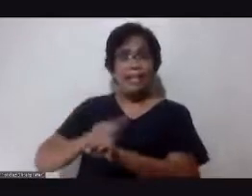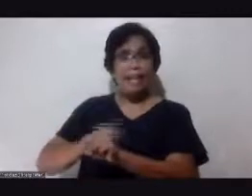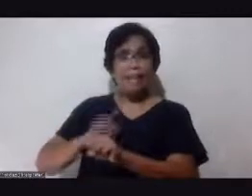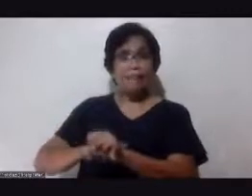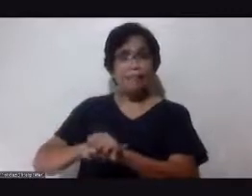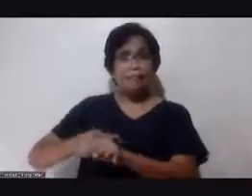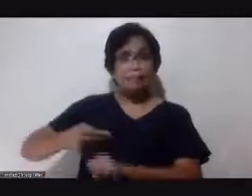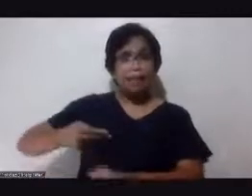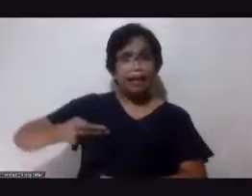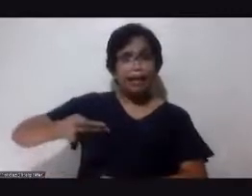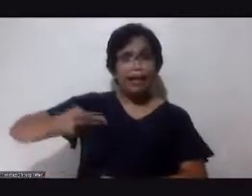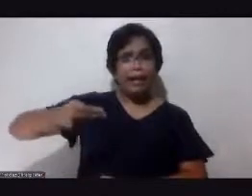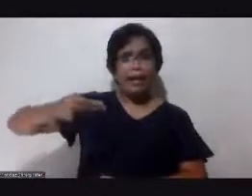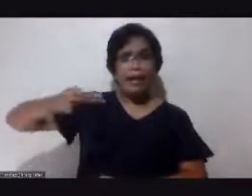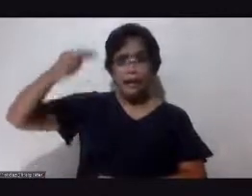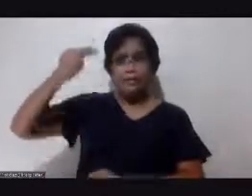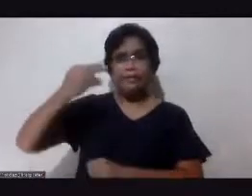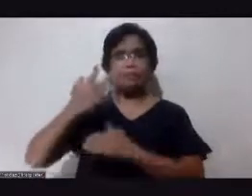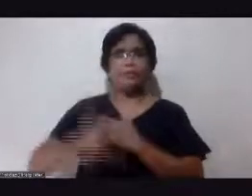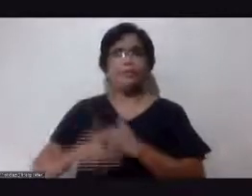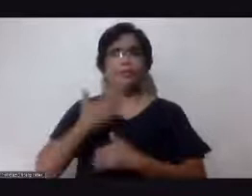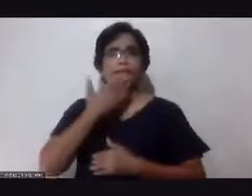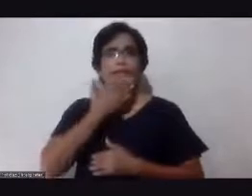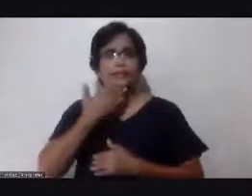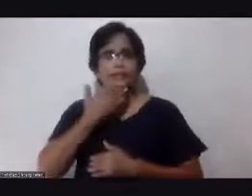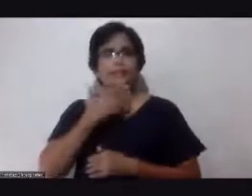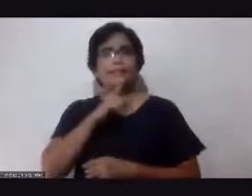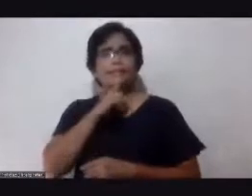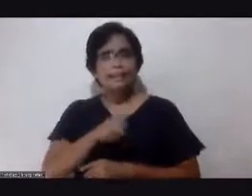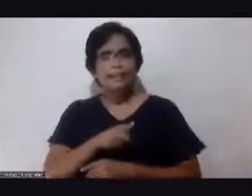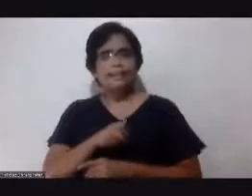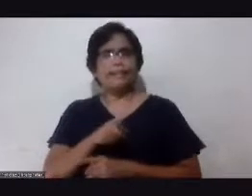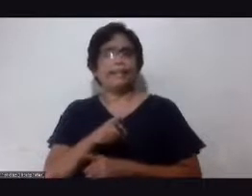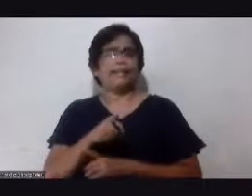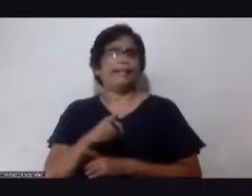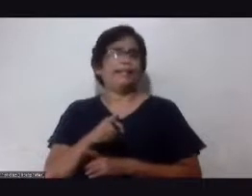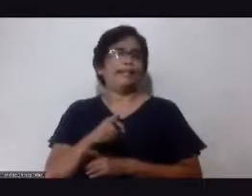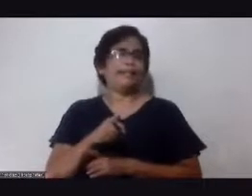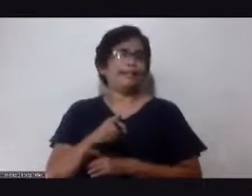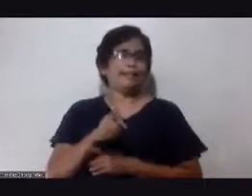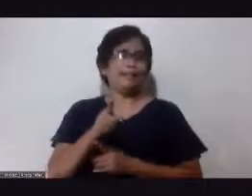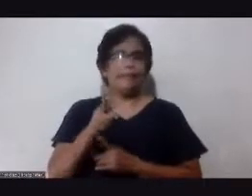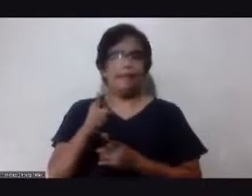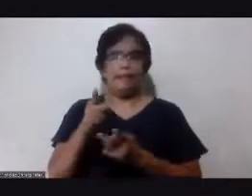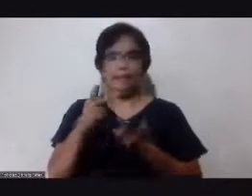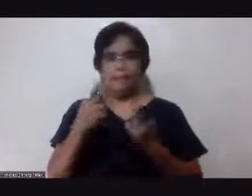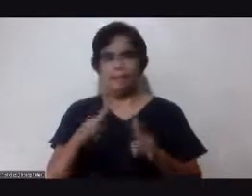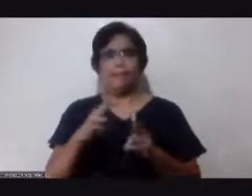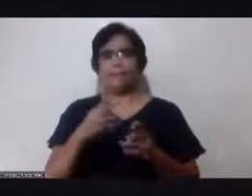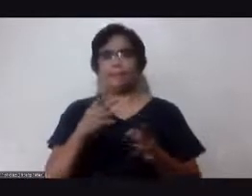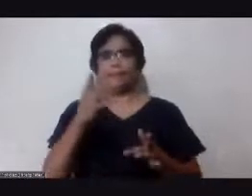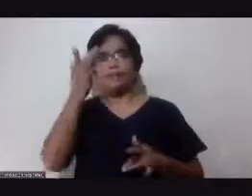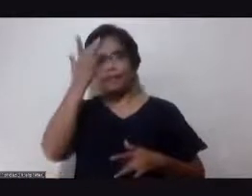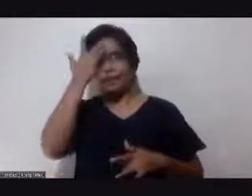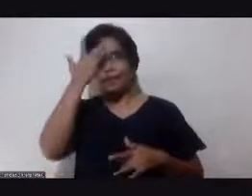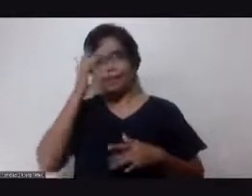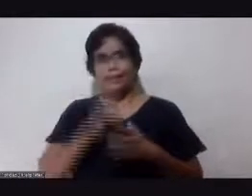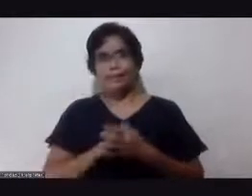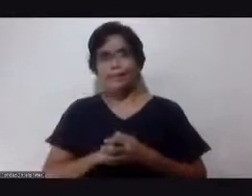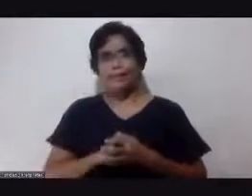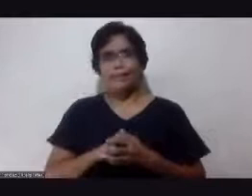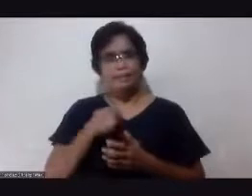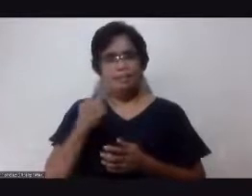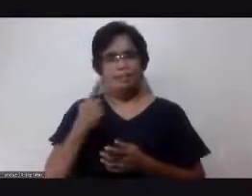tumataas ng tumataas yung blood sugar natin. Talagang madadali tayo sa sakit, diba? Yeah. So, yung sinasabi natin na, kasi